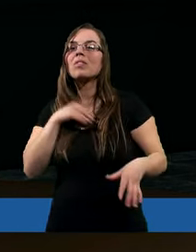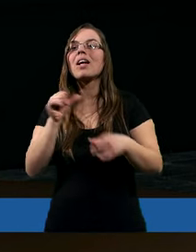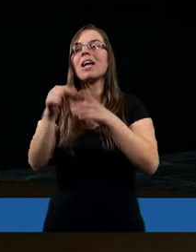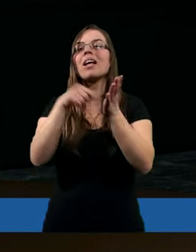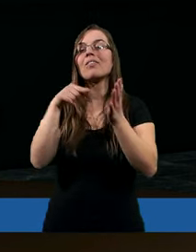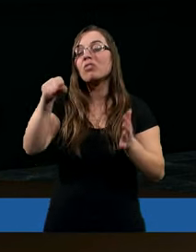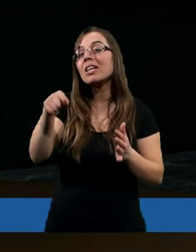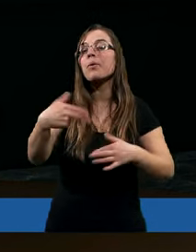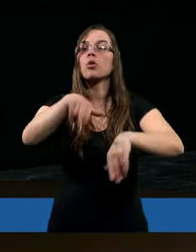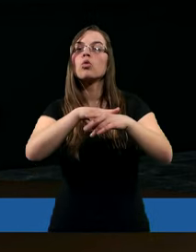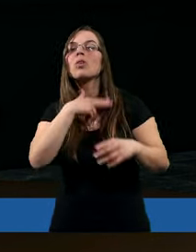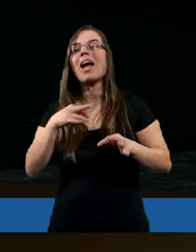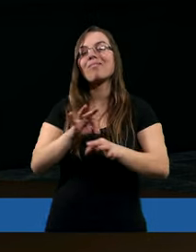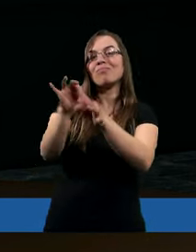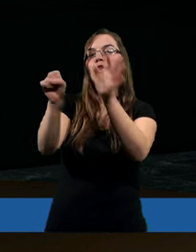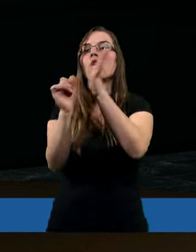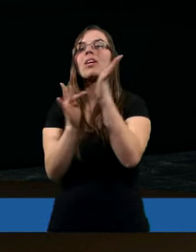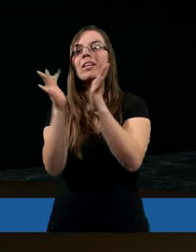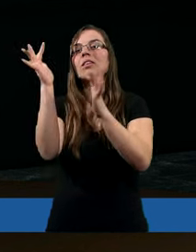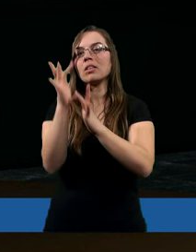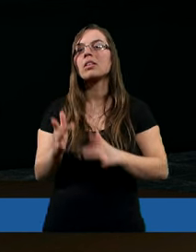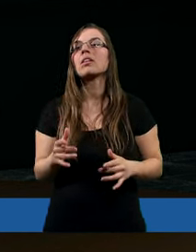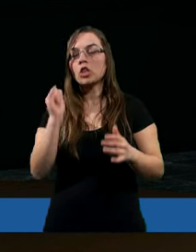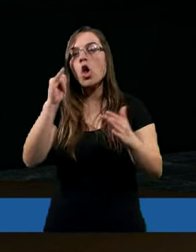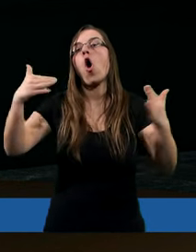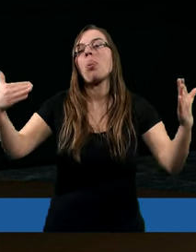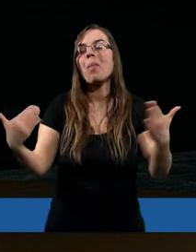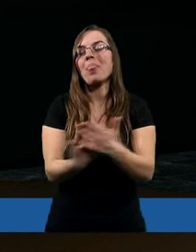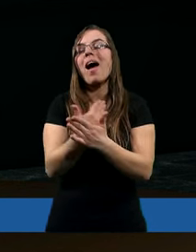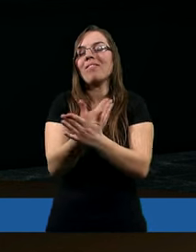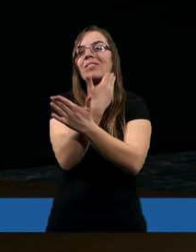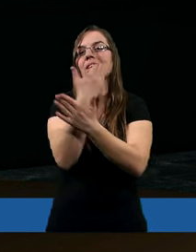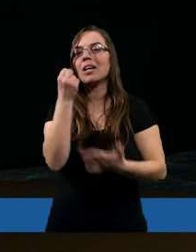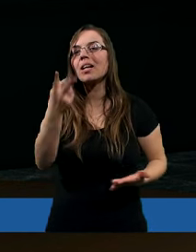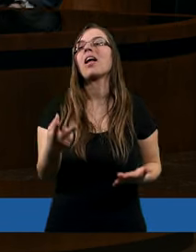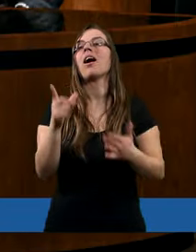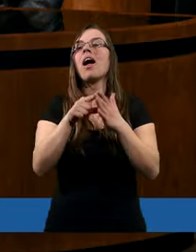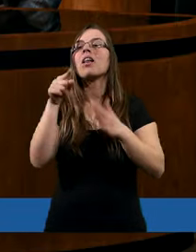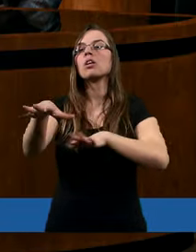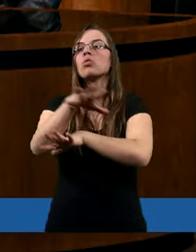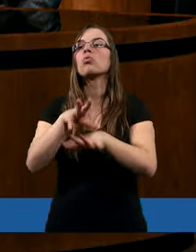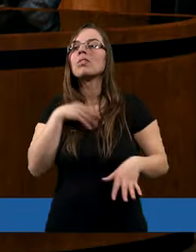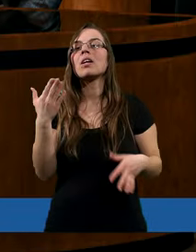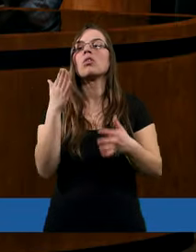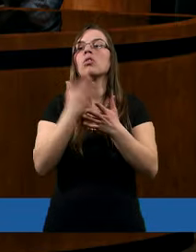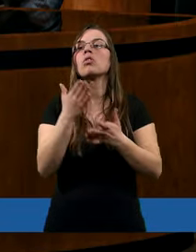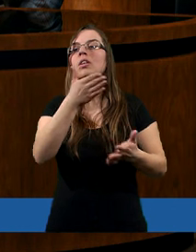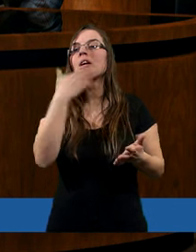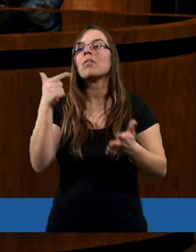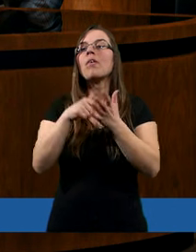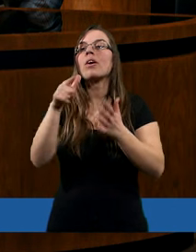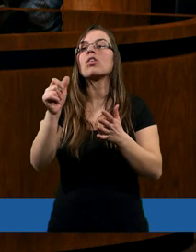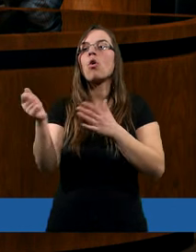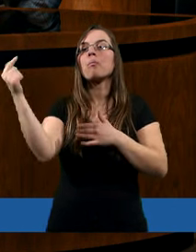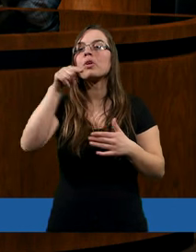jest znowu tym, który kieruje nas do Jezusa Chrystusa, prawda? I odnawia. I odnawia. Ale po Jezusie, ale po Duchu Świętym już nie ma czwartej osoby